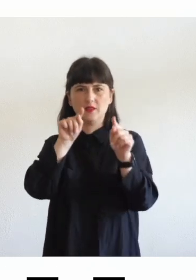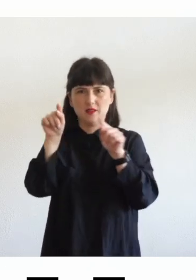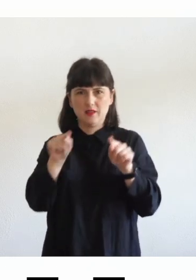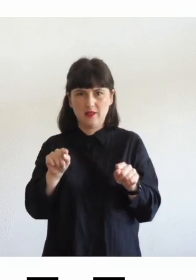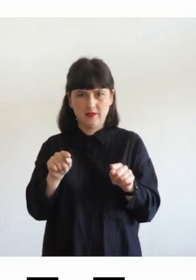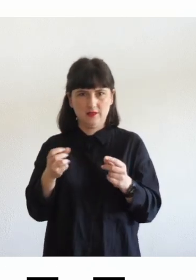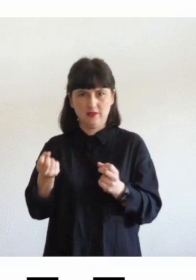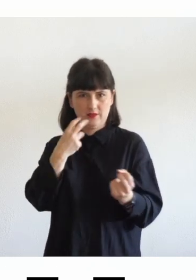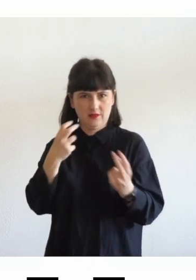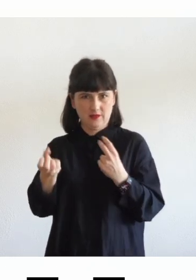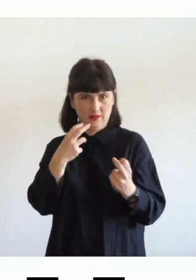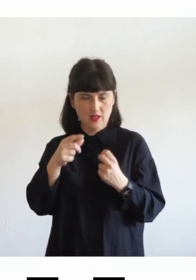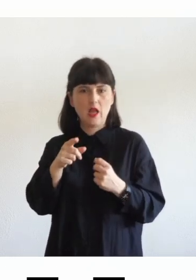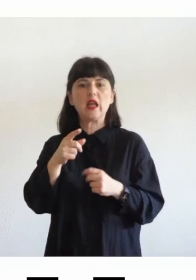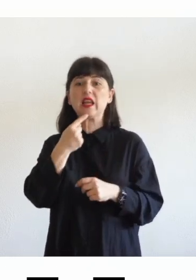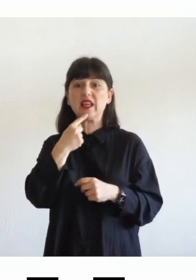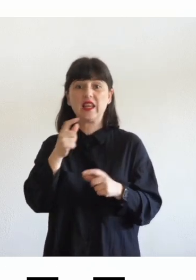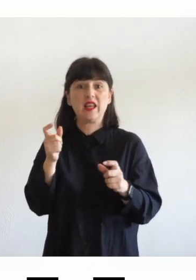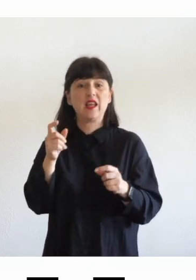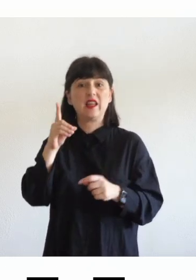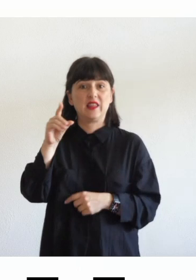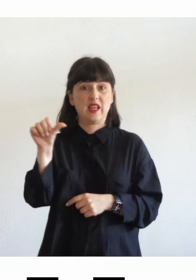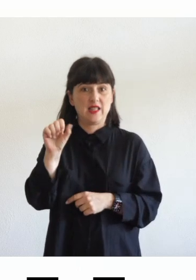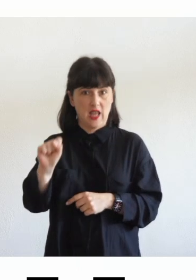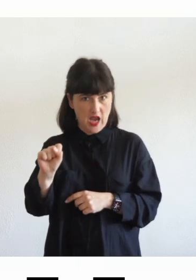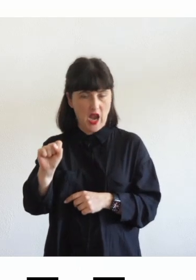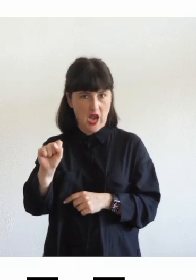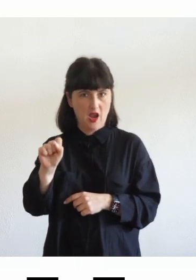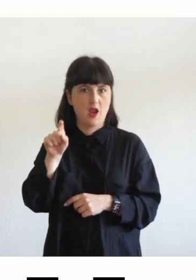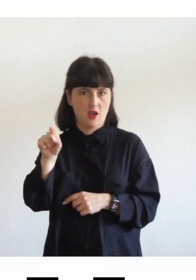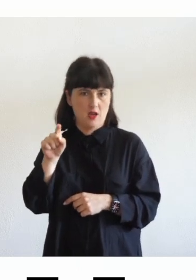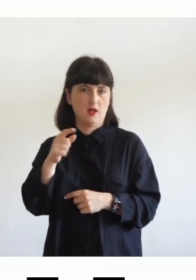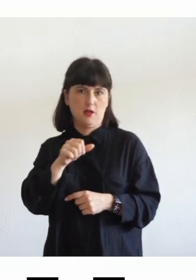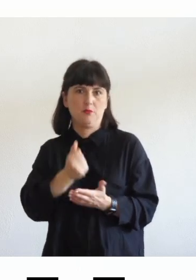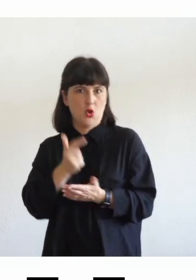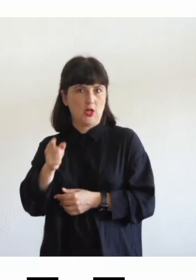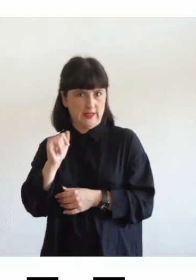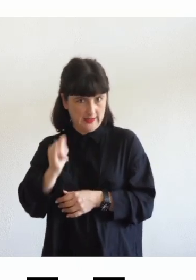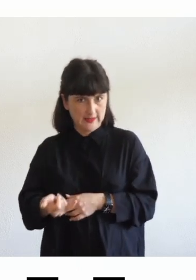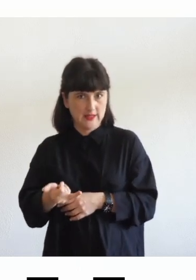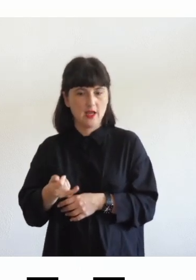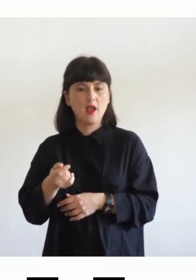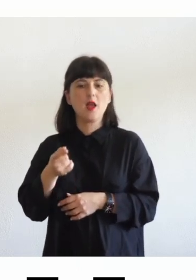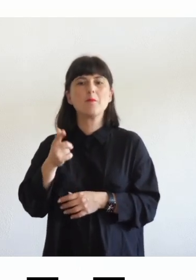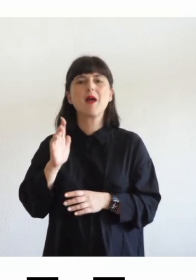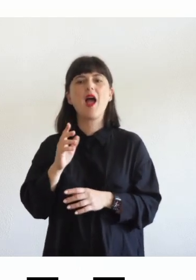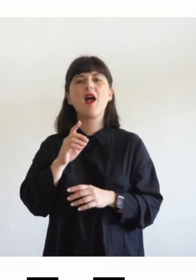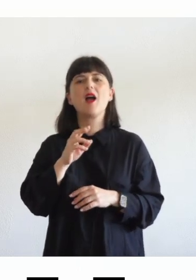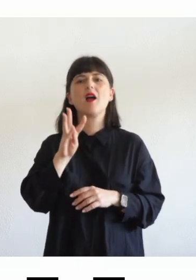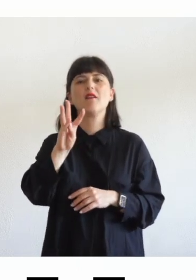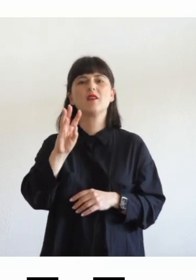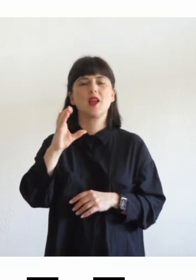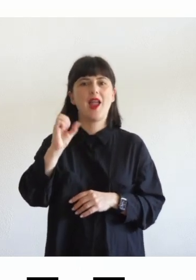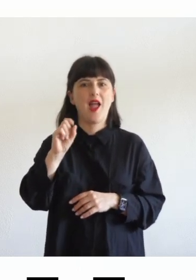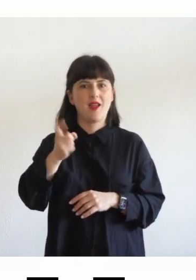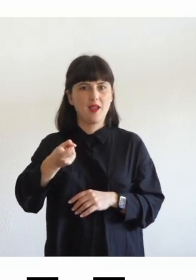ma nelle WCAG noi abbiamo solo un'indicazione generica sul fatto che